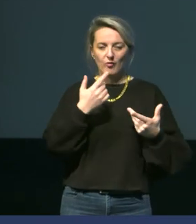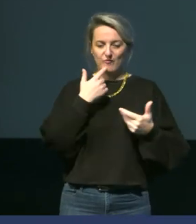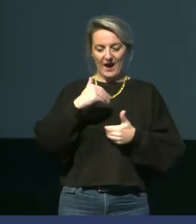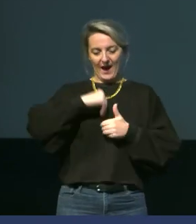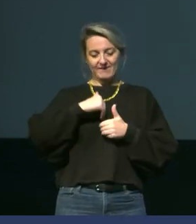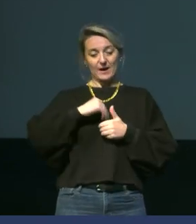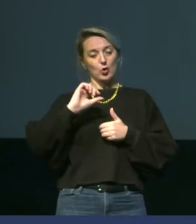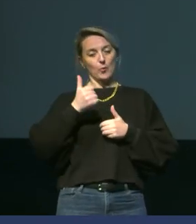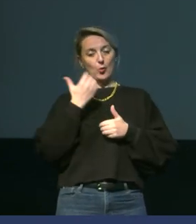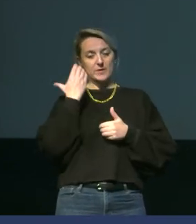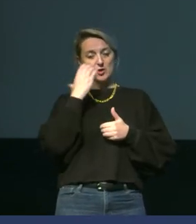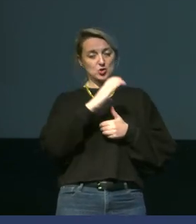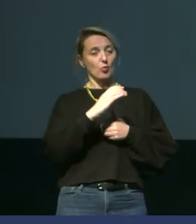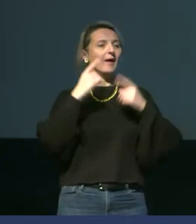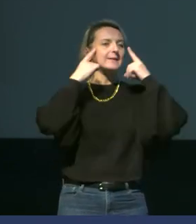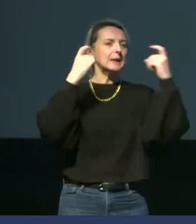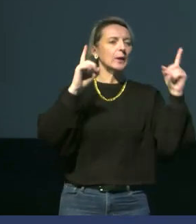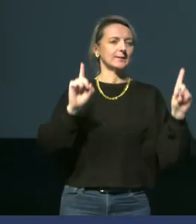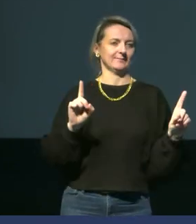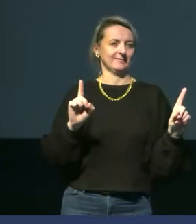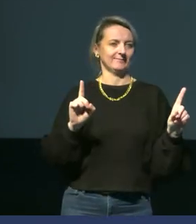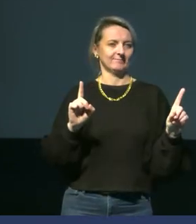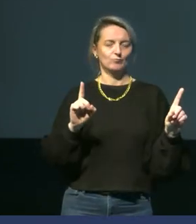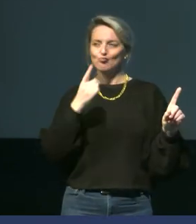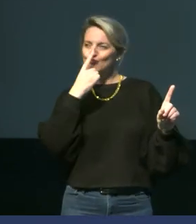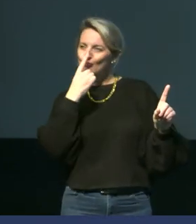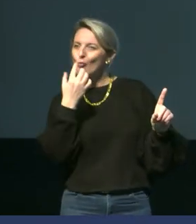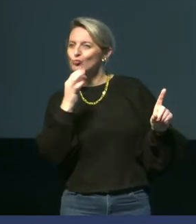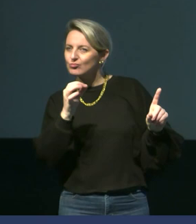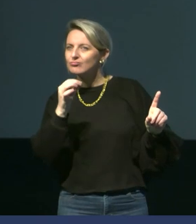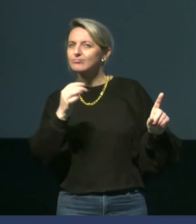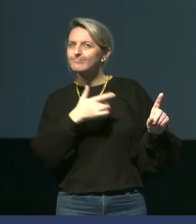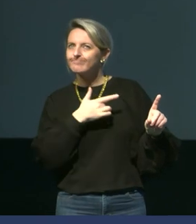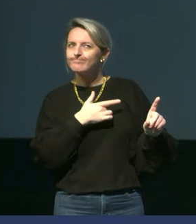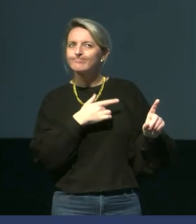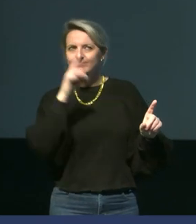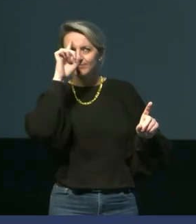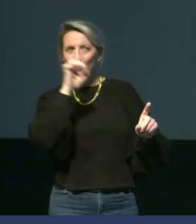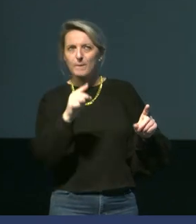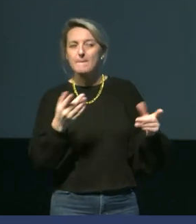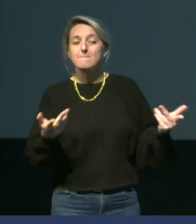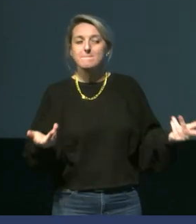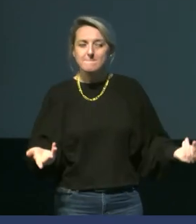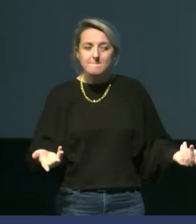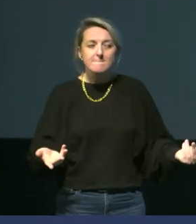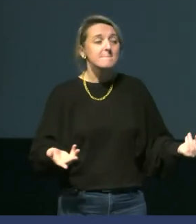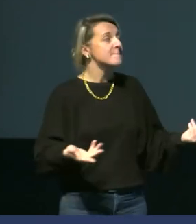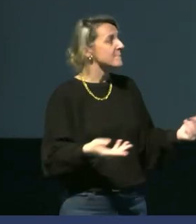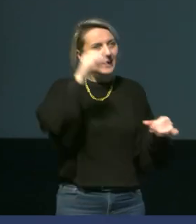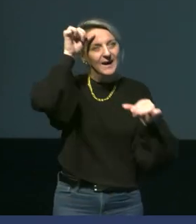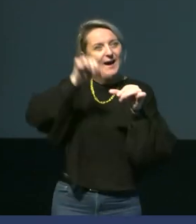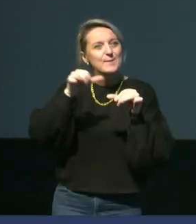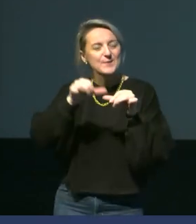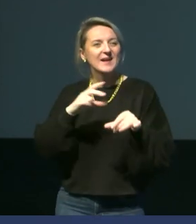'intérieur. Donc ça, c'est la théorie sur laquelle on se base pour répondre à cette question. Vous vous rappelez, on